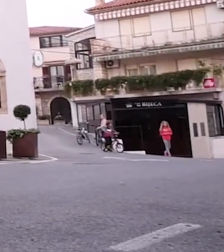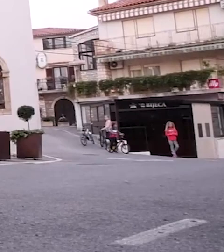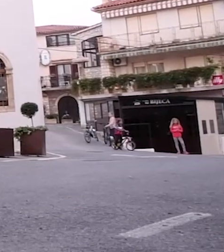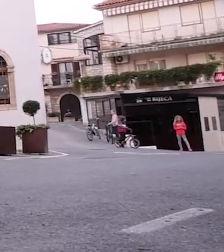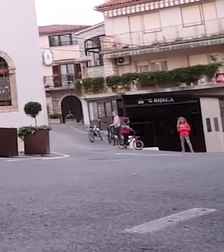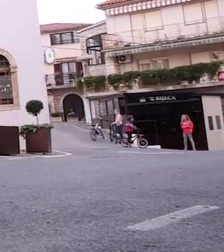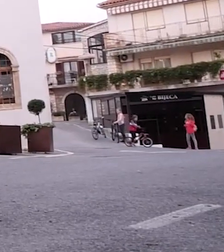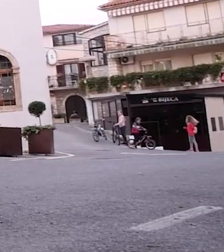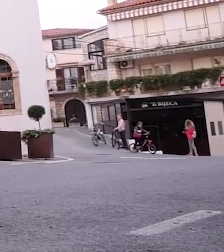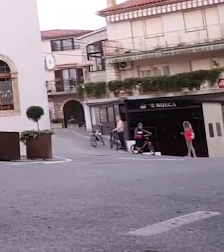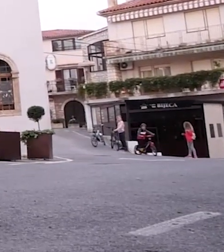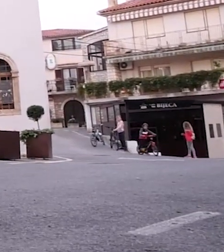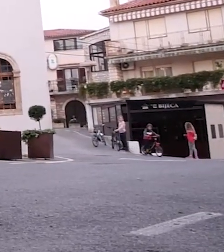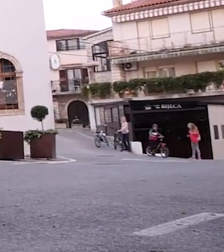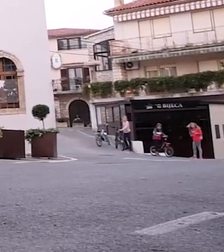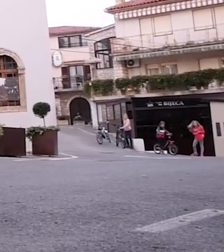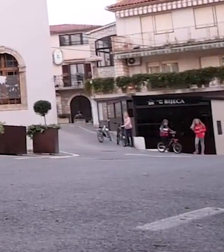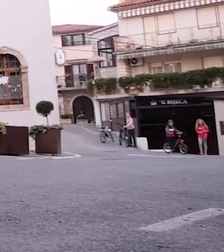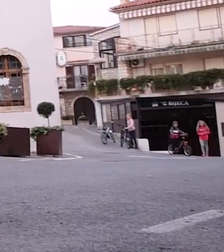powers of the sun.